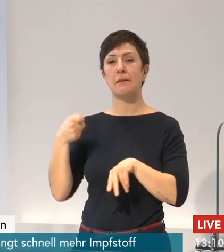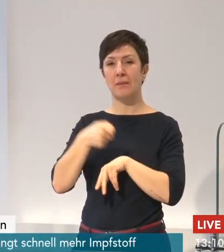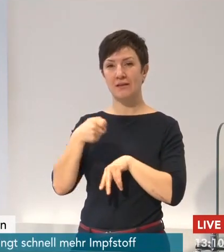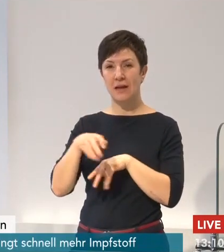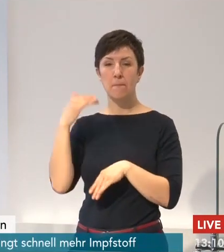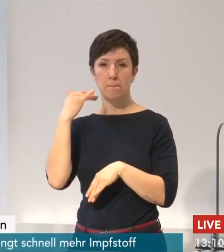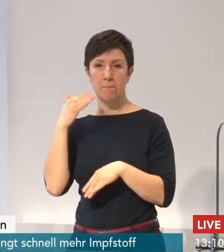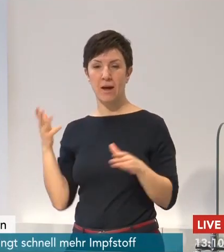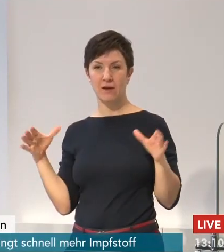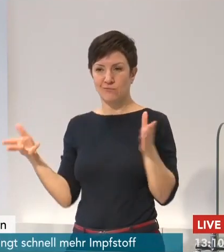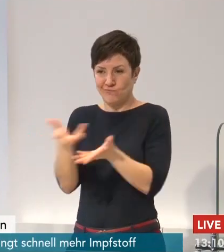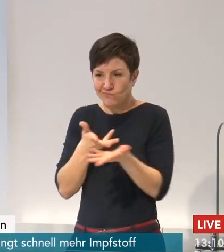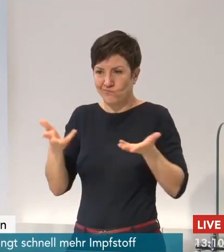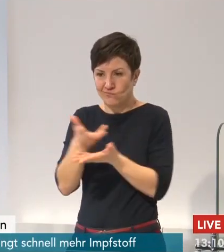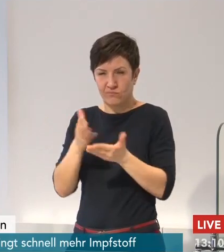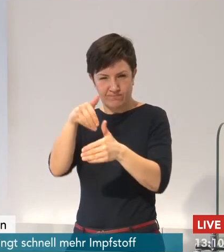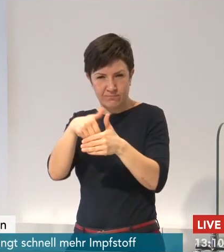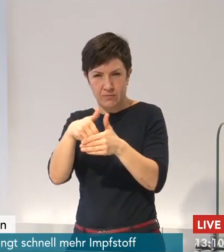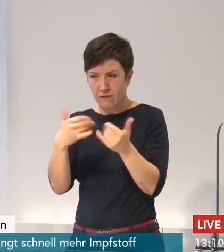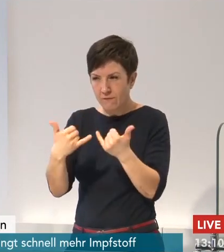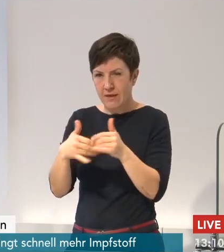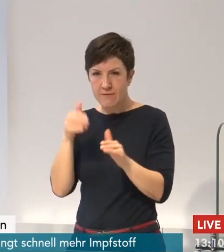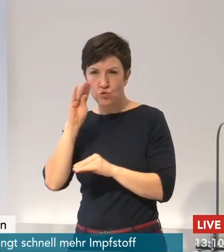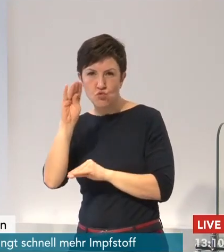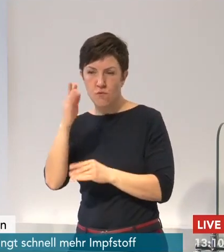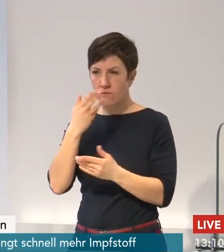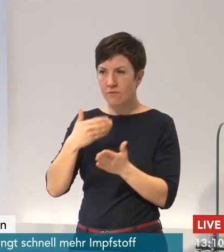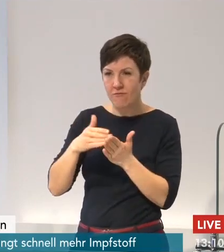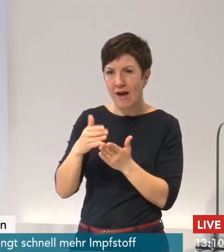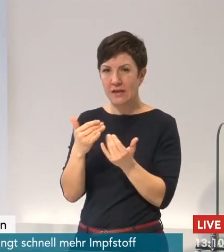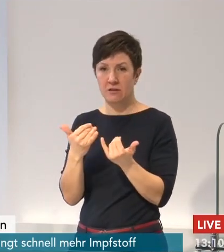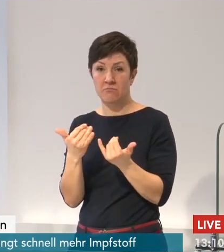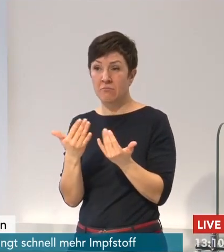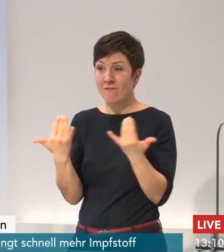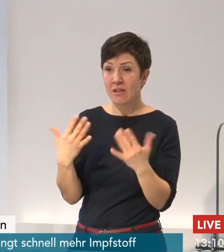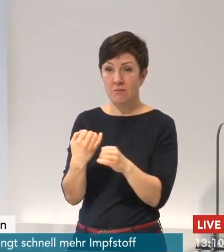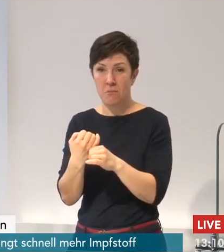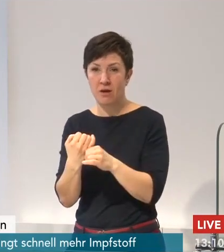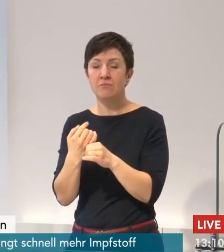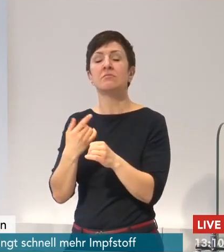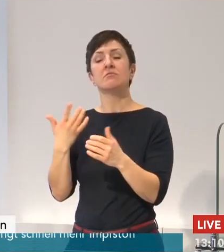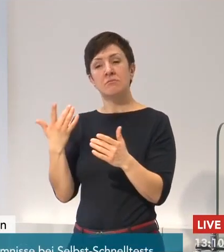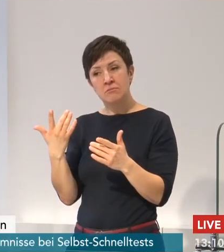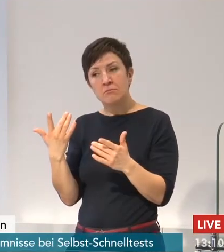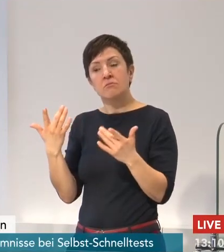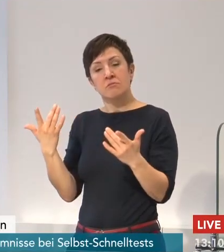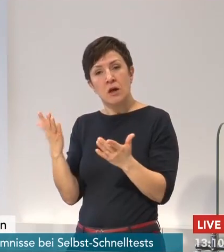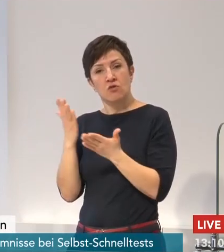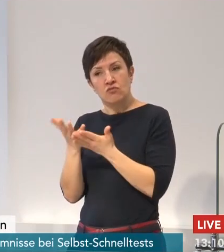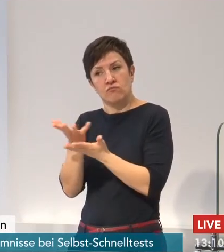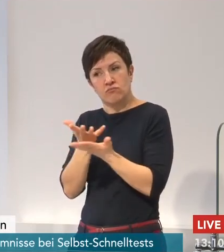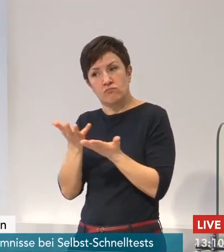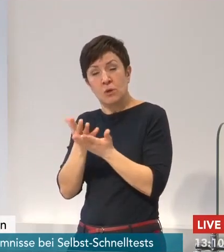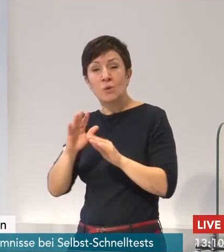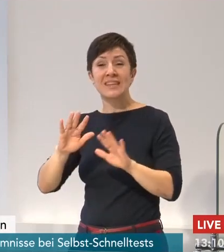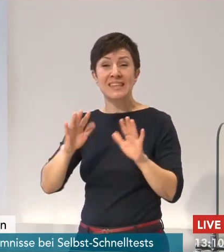weitergehen, auch in diesem Kreise geführt werden wird. Das wird also am 10. Februar der Fall sein, ob man diese Diskussion dann dort schon